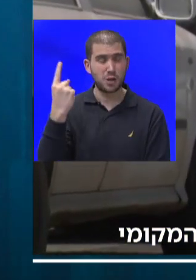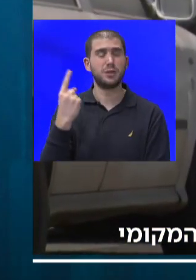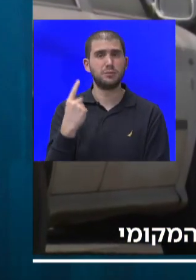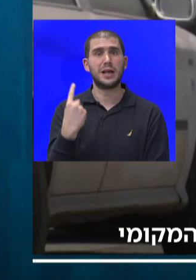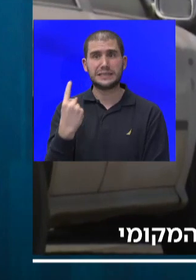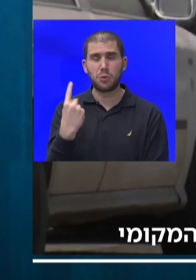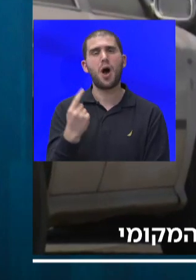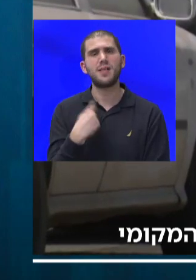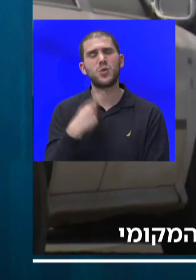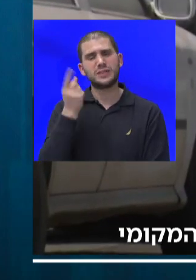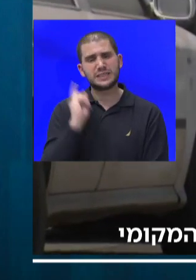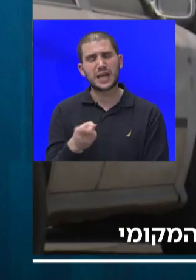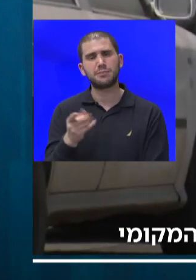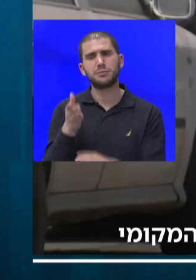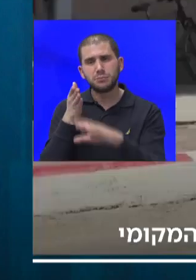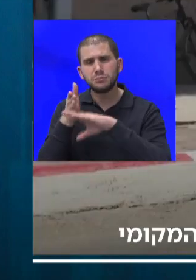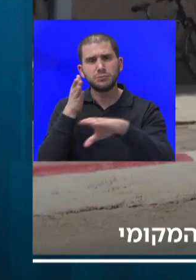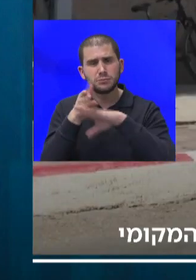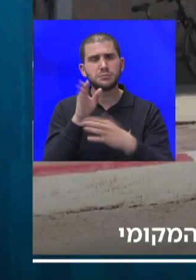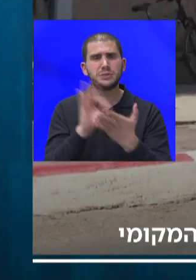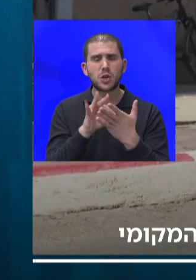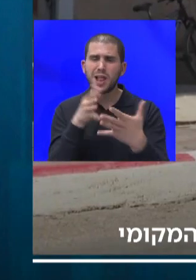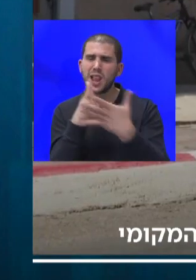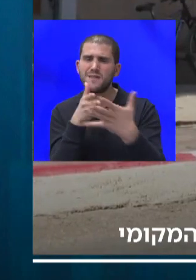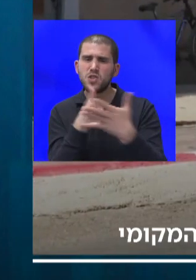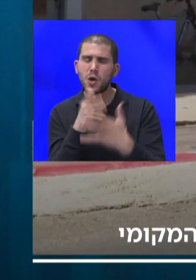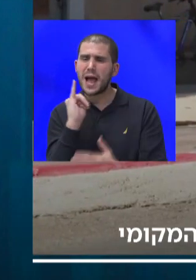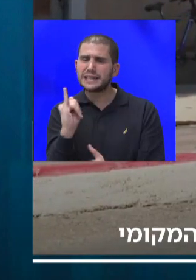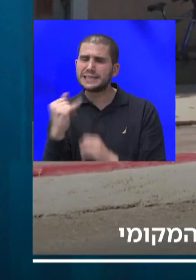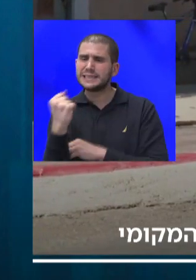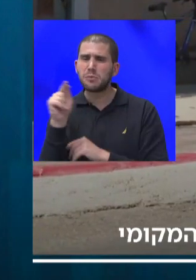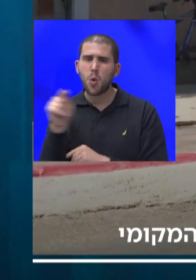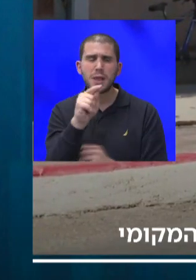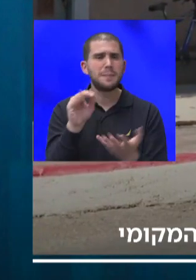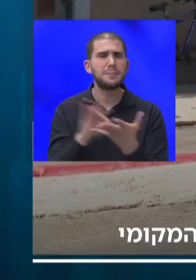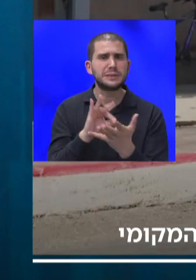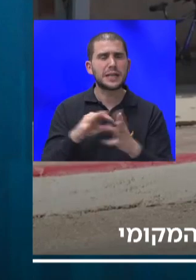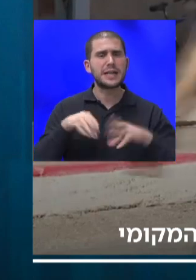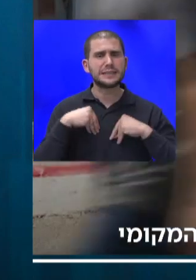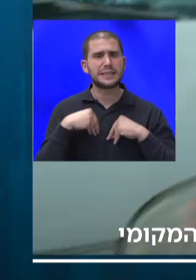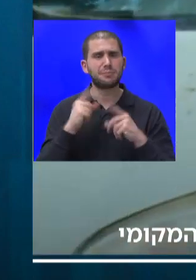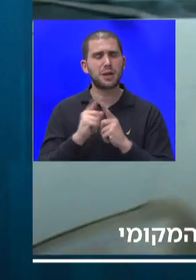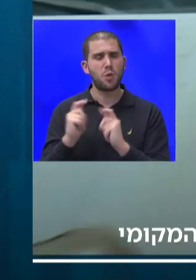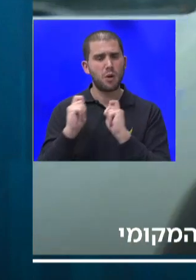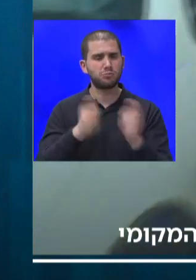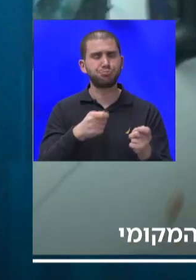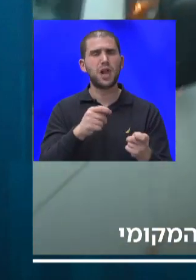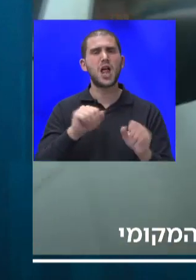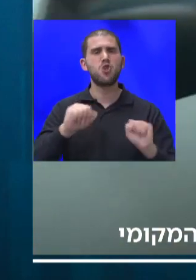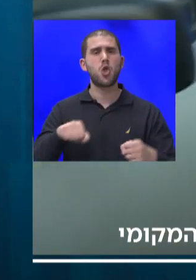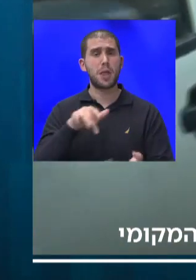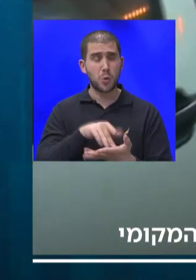לעבור משרד, משרד ולבחון איזה מהסמכויות המשרד יסכים להעביר לשלטון המקומי. מדובר בסמכויות בתחום